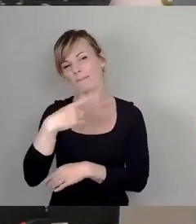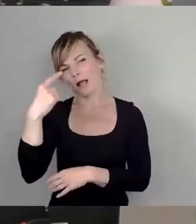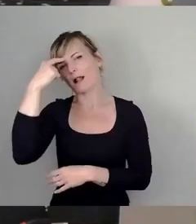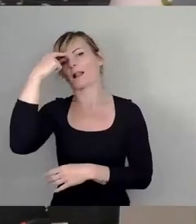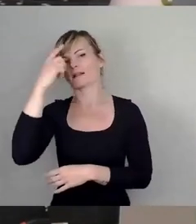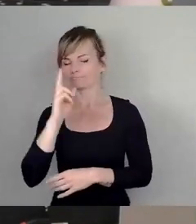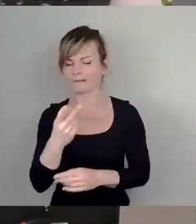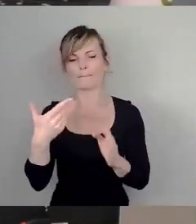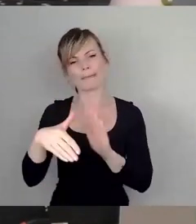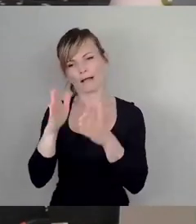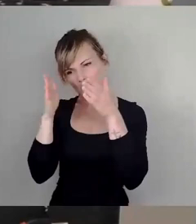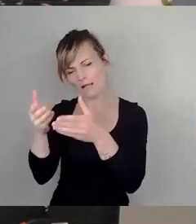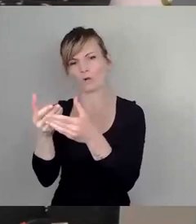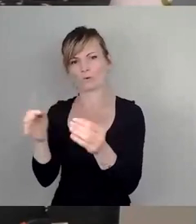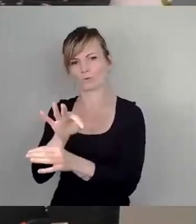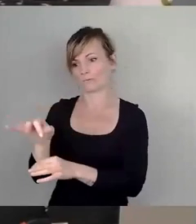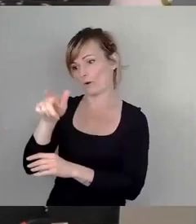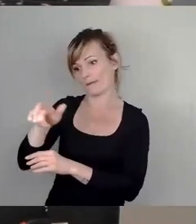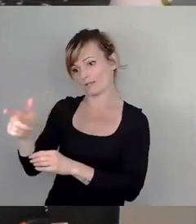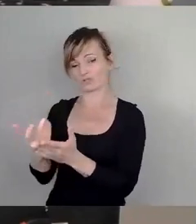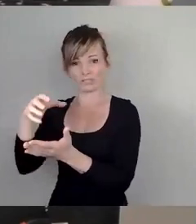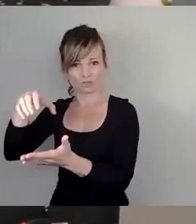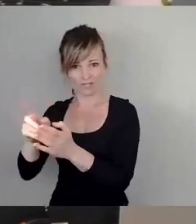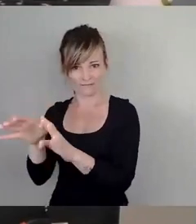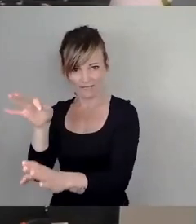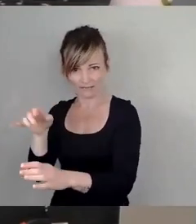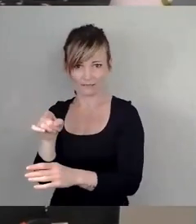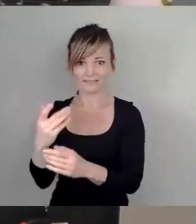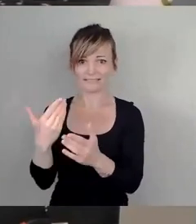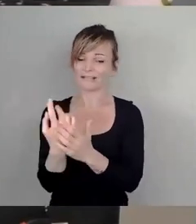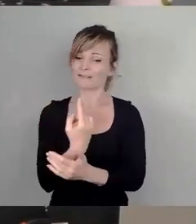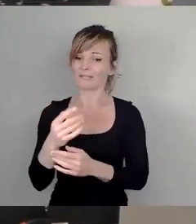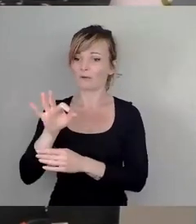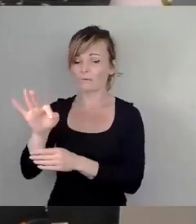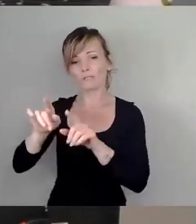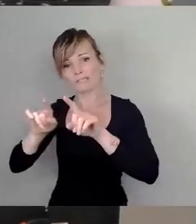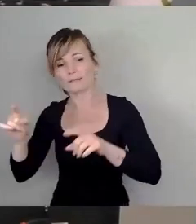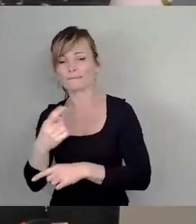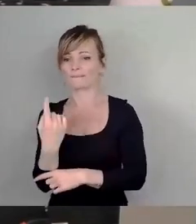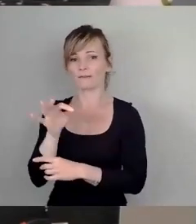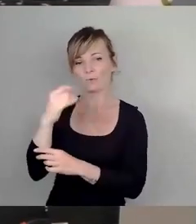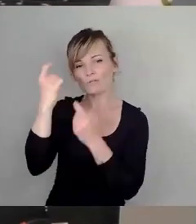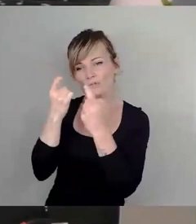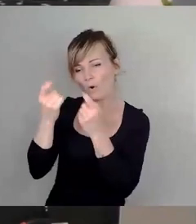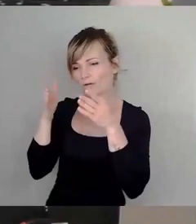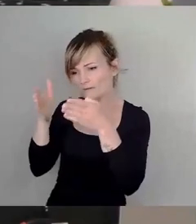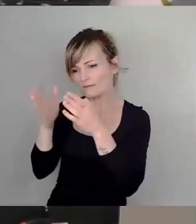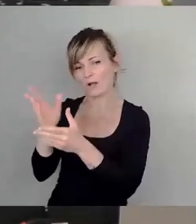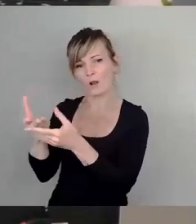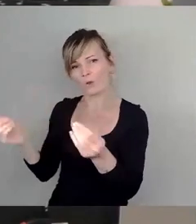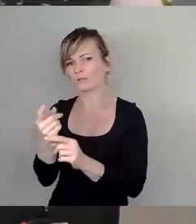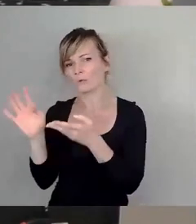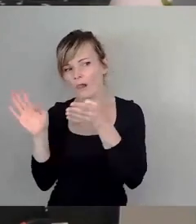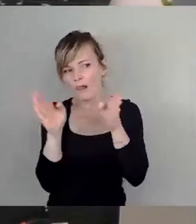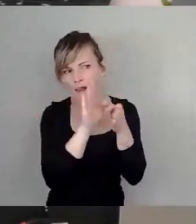Lösungen für die Menschen in dieser Stadt zu finden, für deren Themen und deren Sorgen und nicht so sehr an Parteipolitik zu